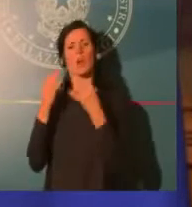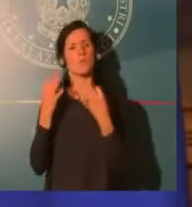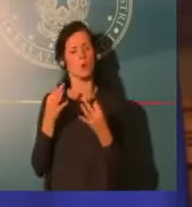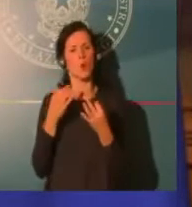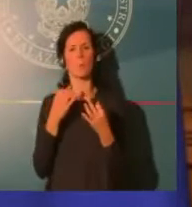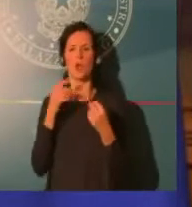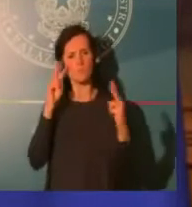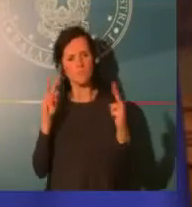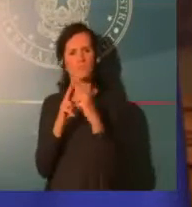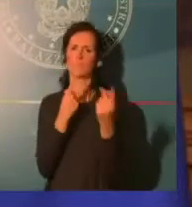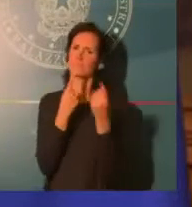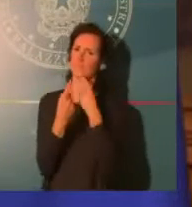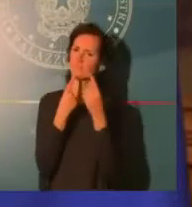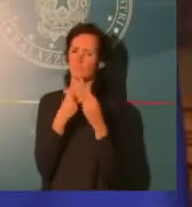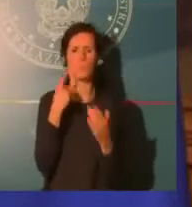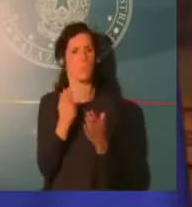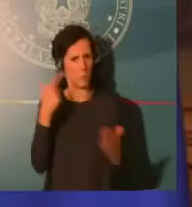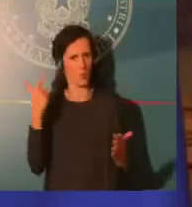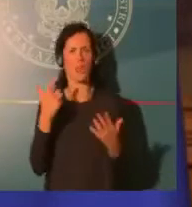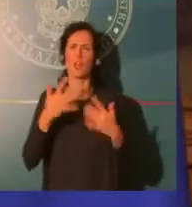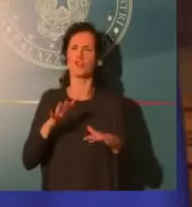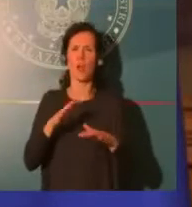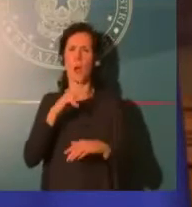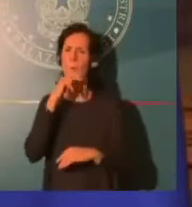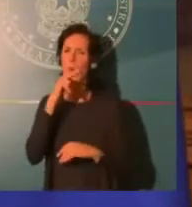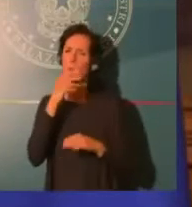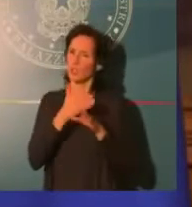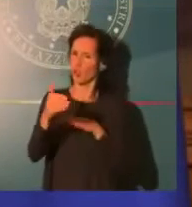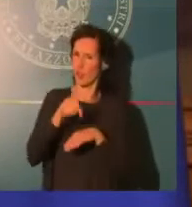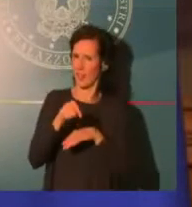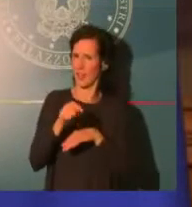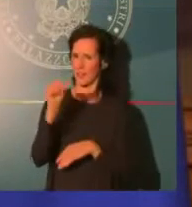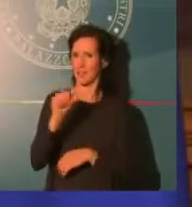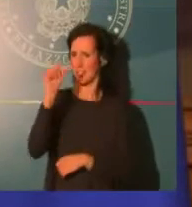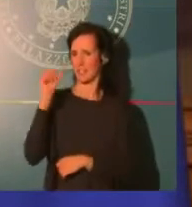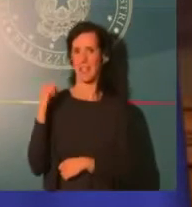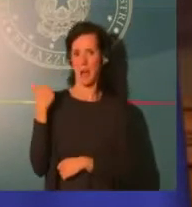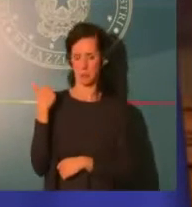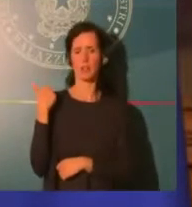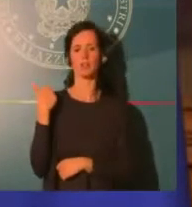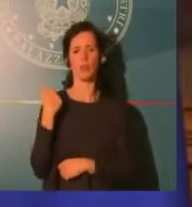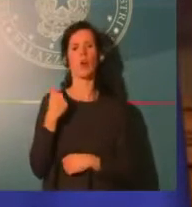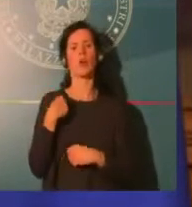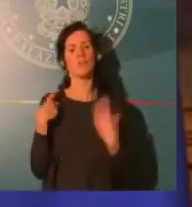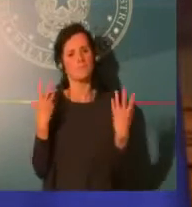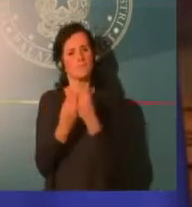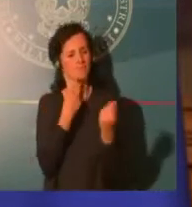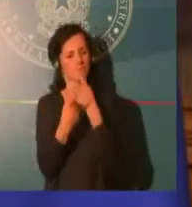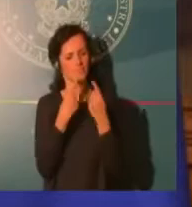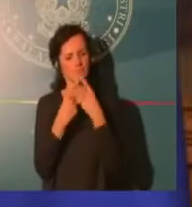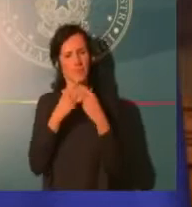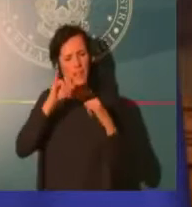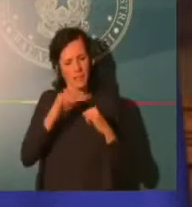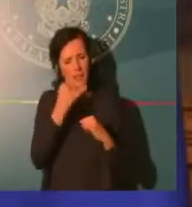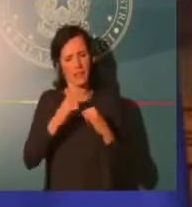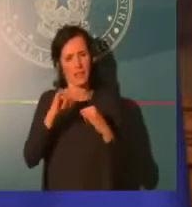anche in dettaglio le misure su cui ci stavamo orientando. Andrò in Parlamento, non aspetta a me dire se il Parlamento